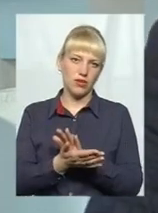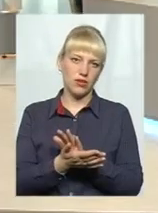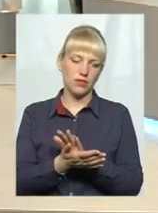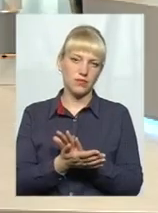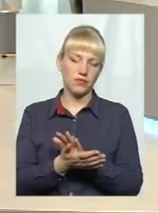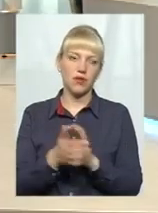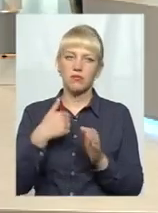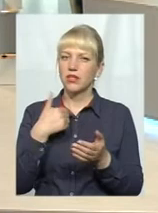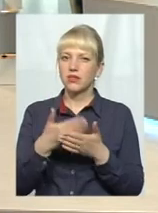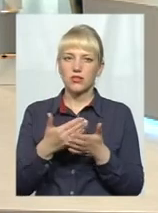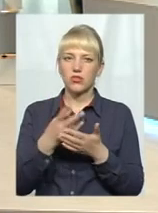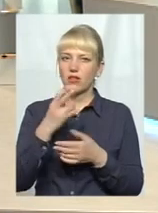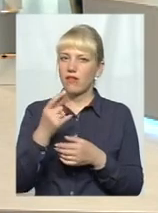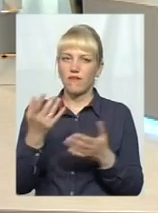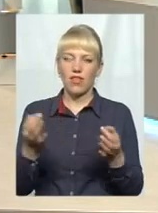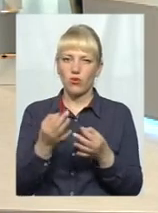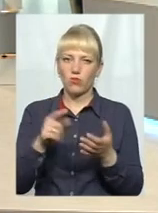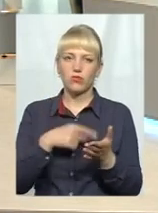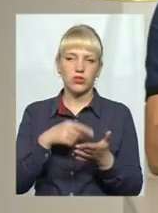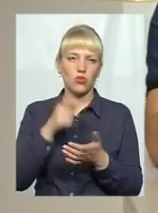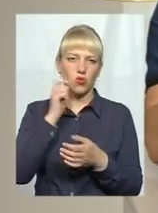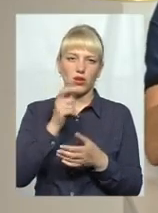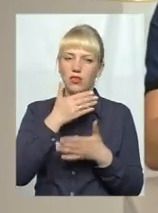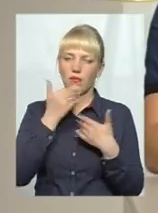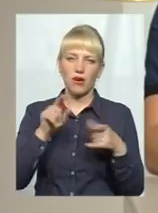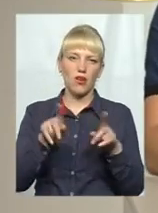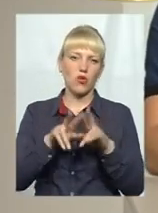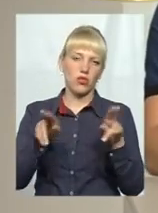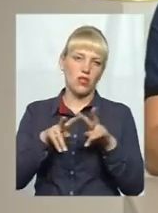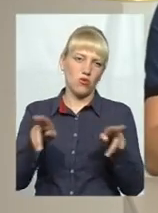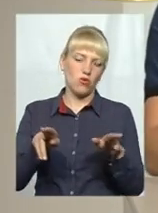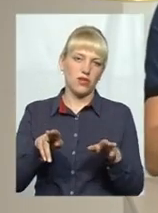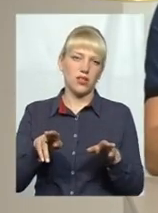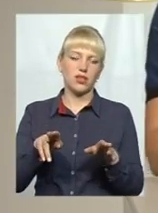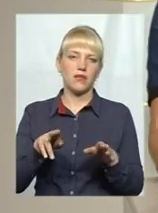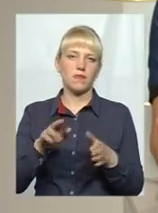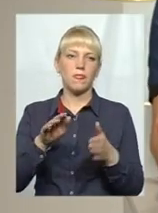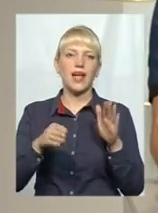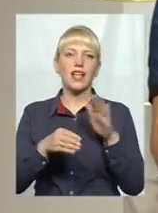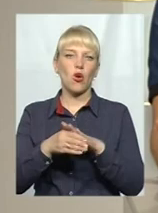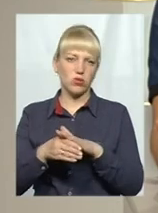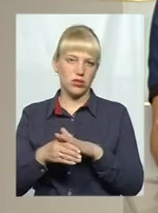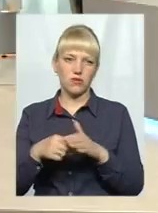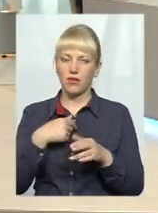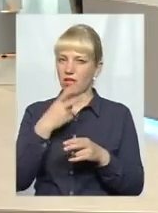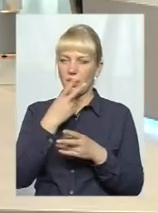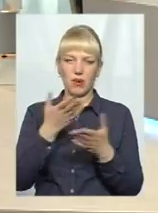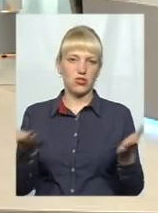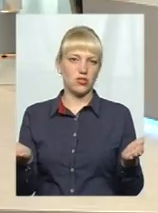Мені здається, жодному місті України немає однакових кіосків. Я не бачив.